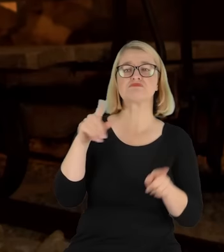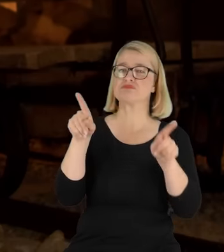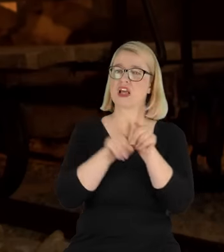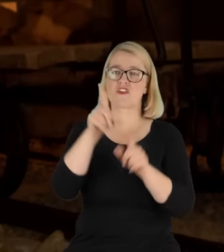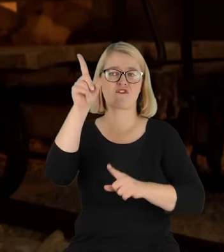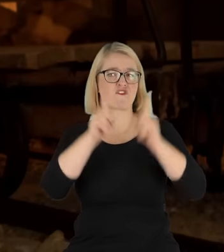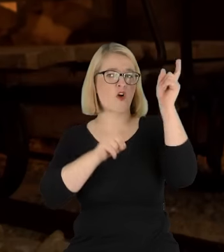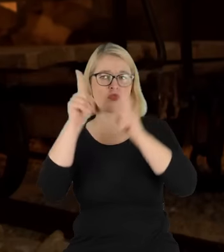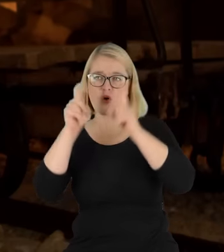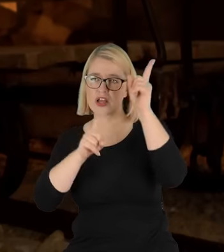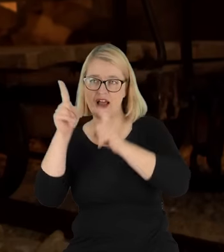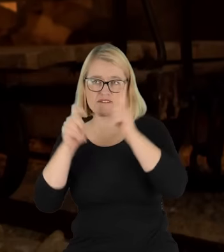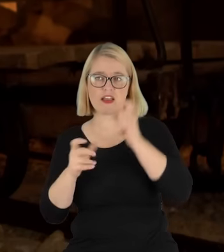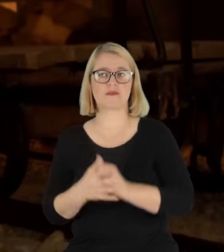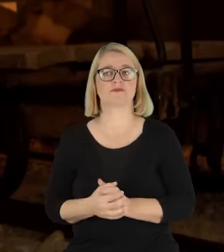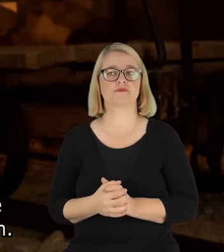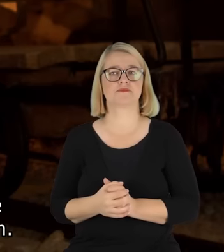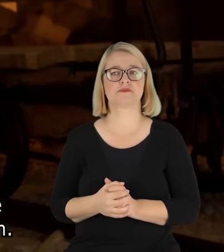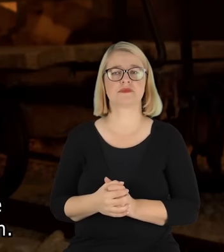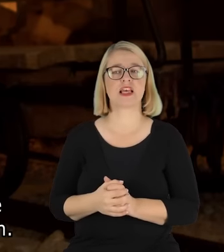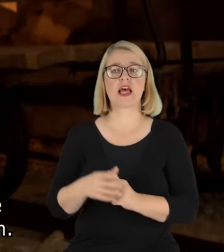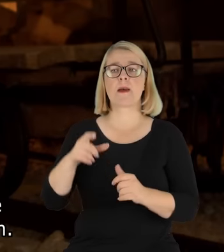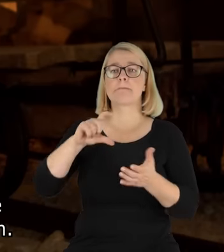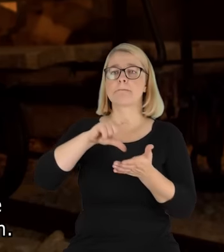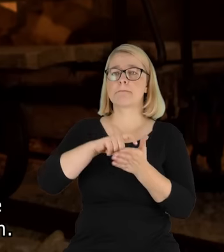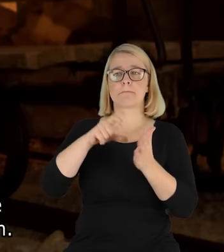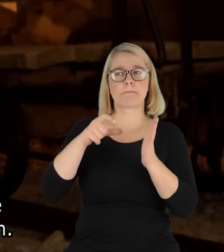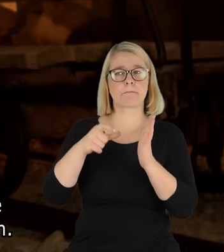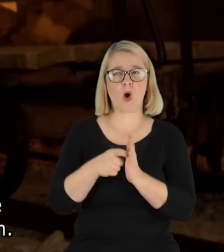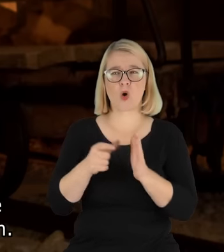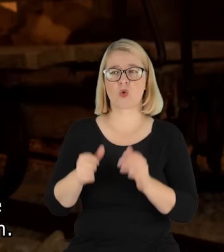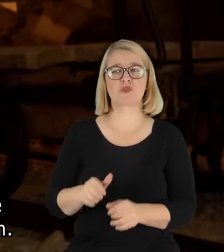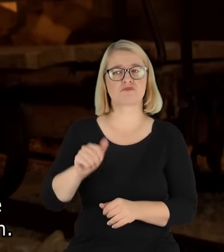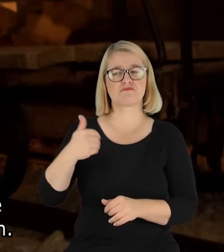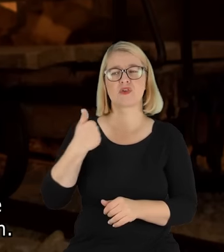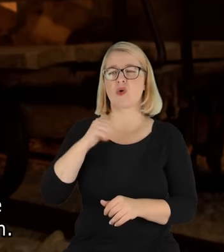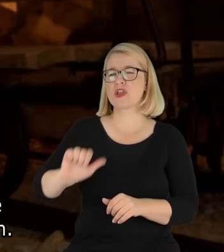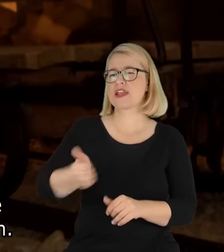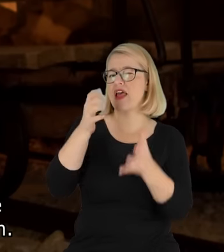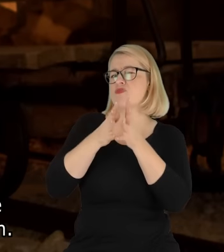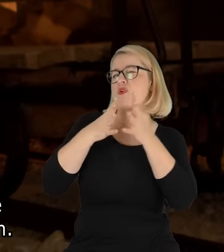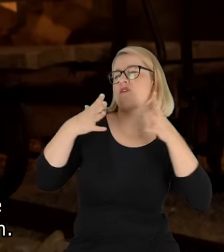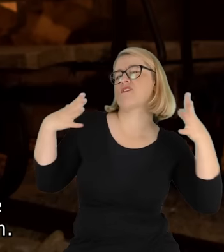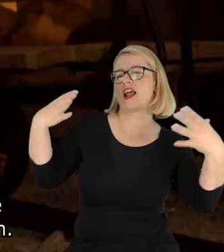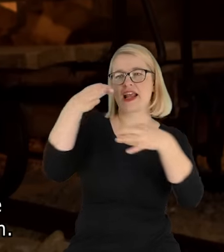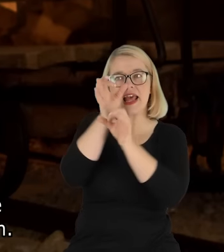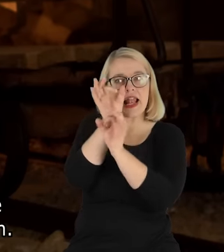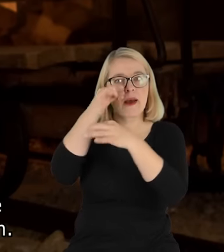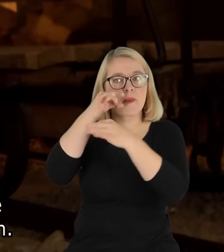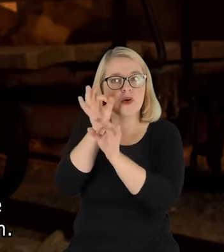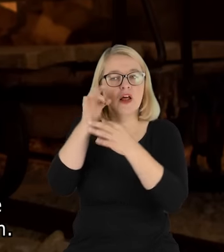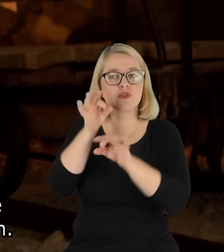obrazy, ale fotografie i to